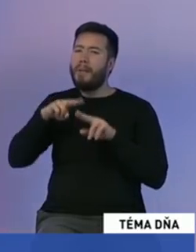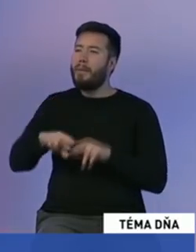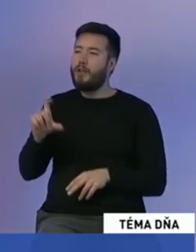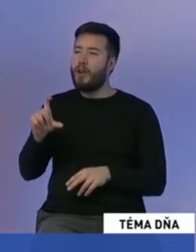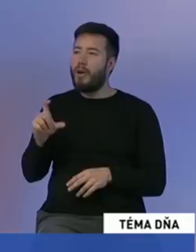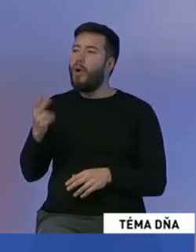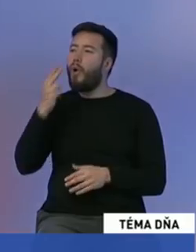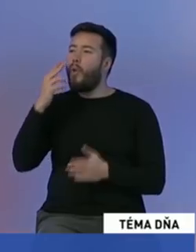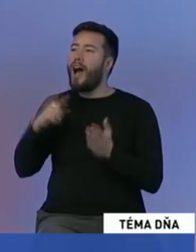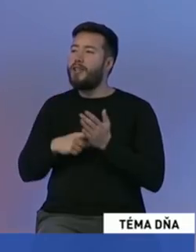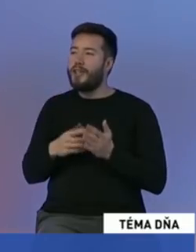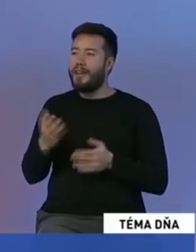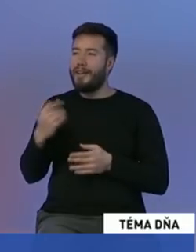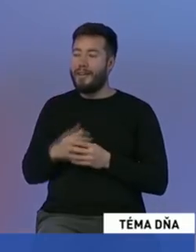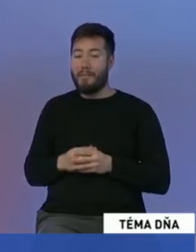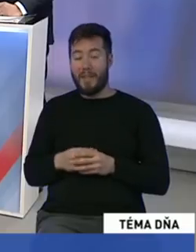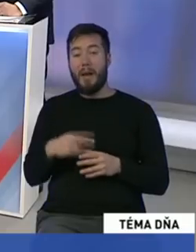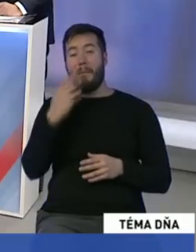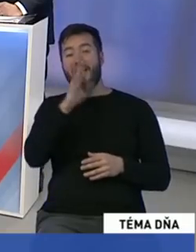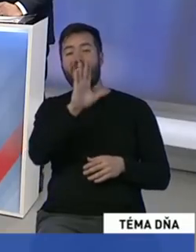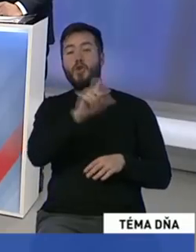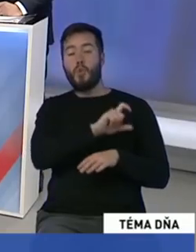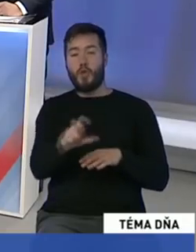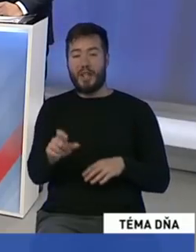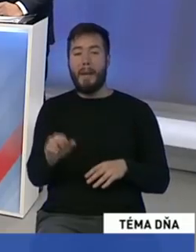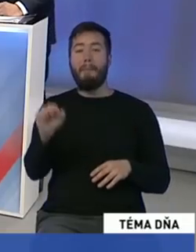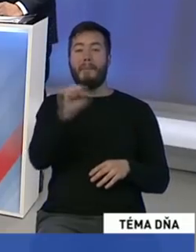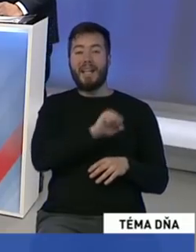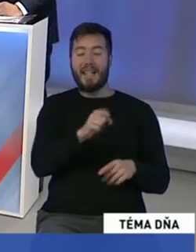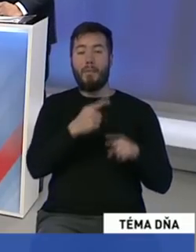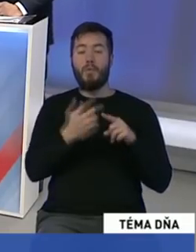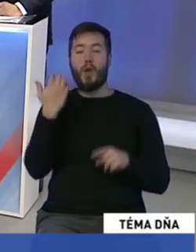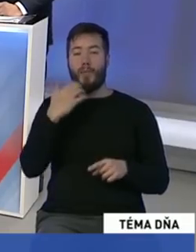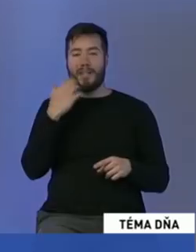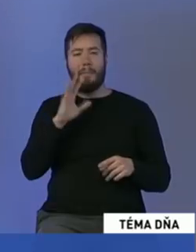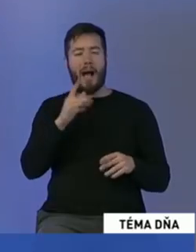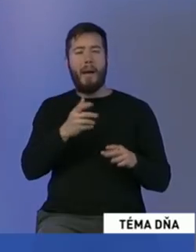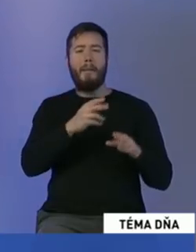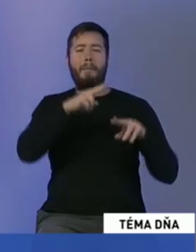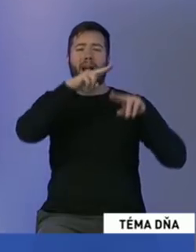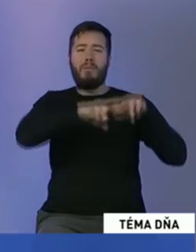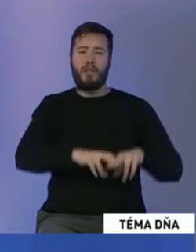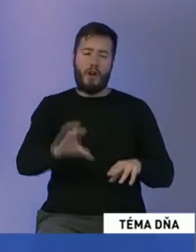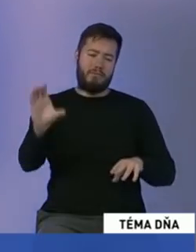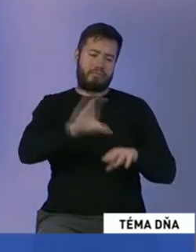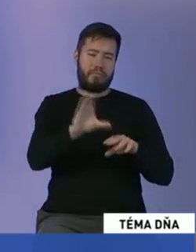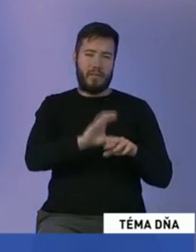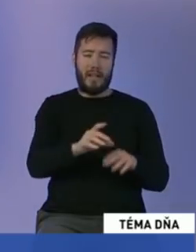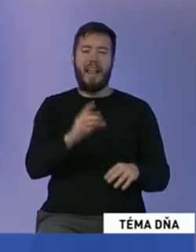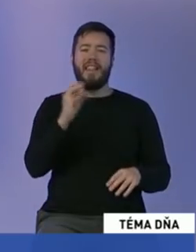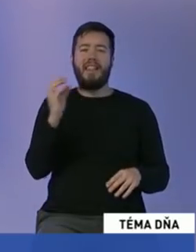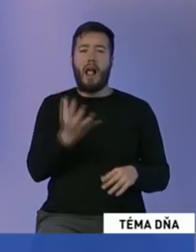Ukážte mi ich. Pozrite sa na naše účty. Mesta a obce majú dnes 100 miliónové prebytky. Majú najlepšie hospodárenie. Nie ste